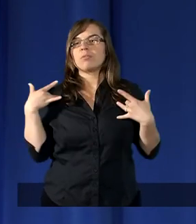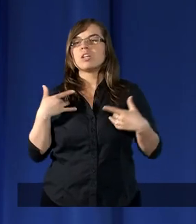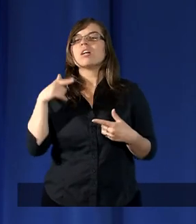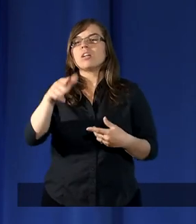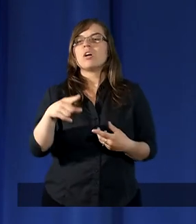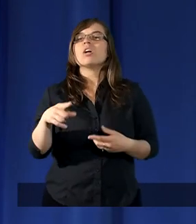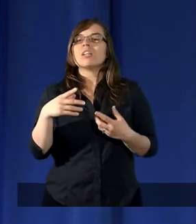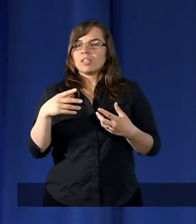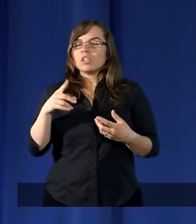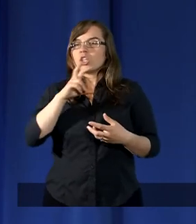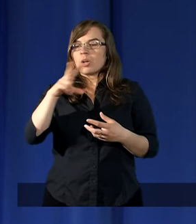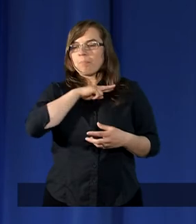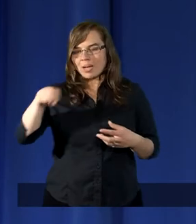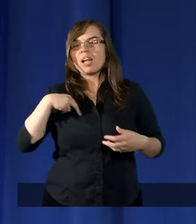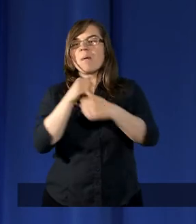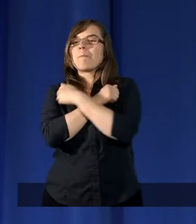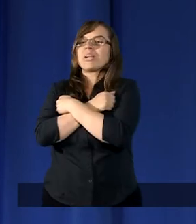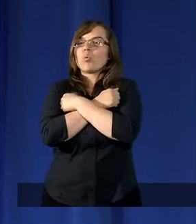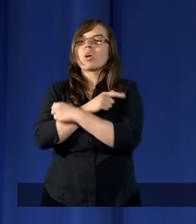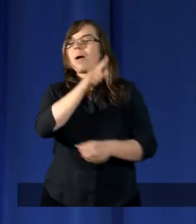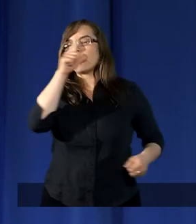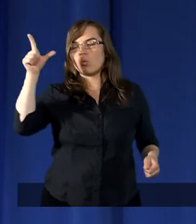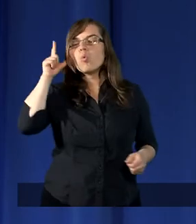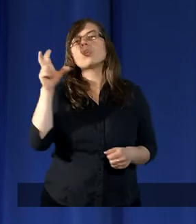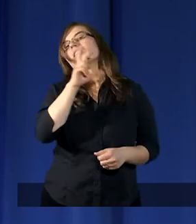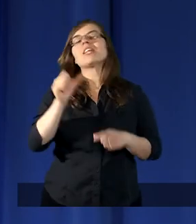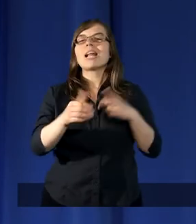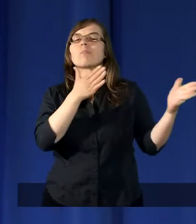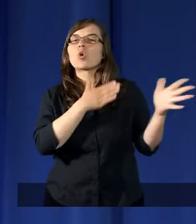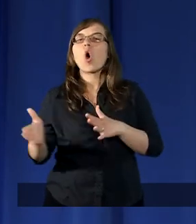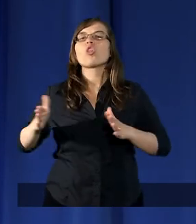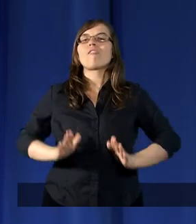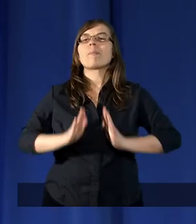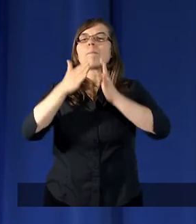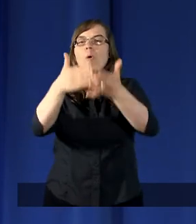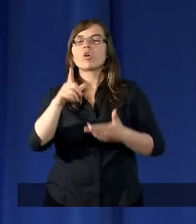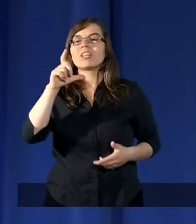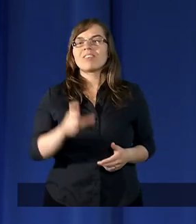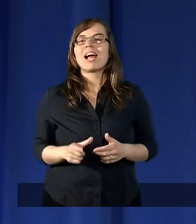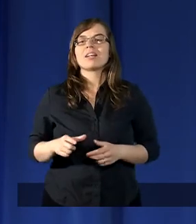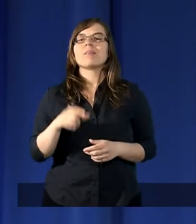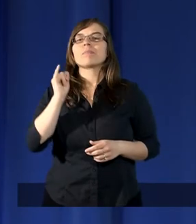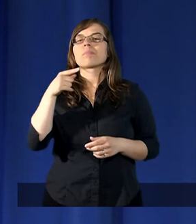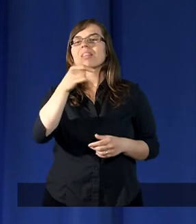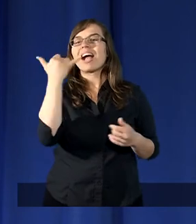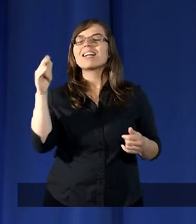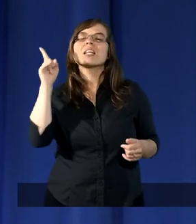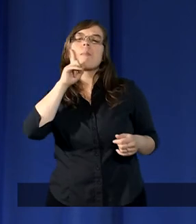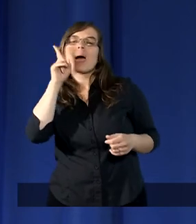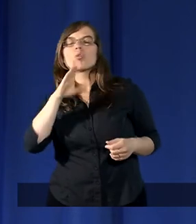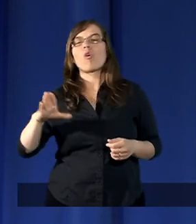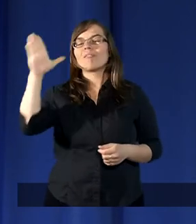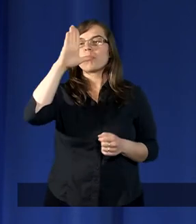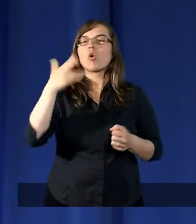Czy miłujemy ludzi? Czy jesteśmy gotowi poświęcać? Byli inni mężowie